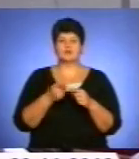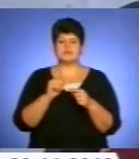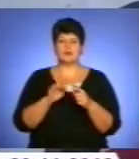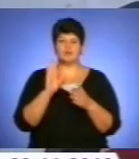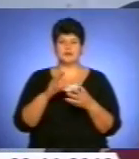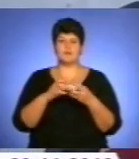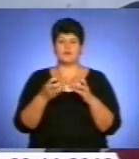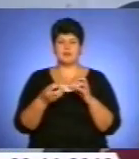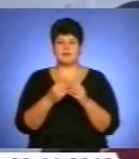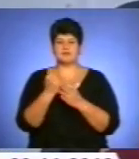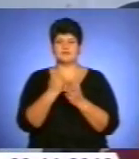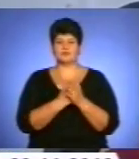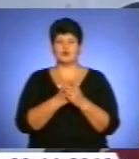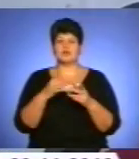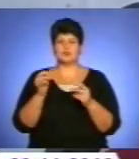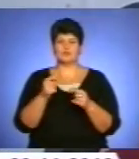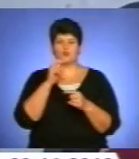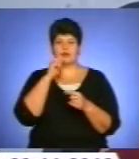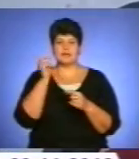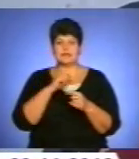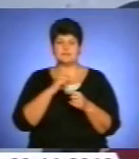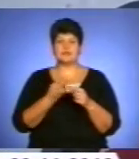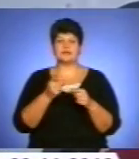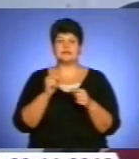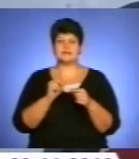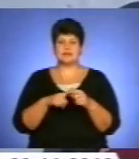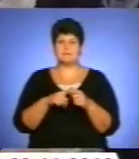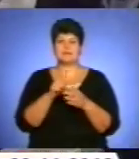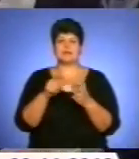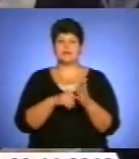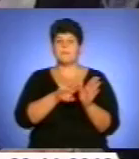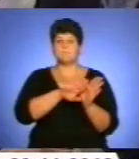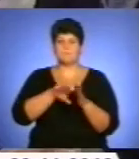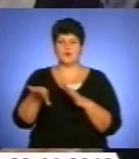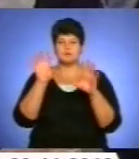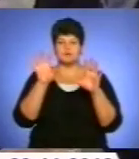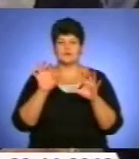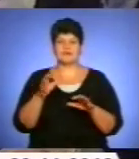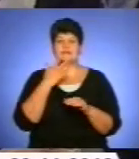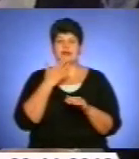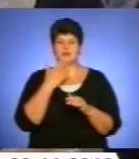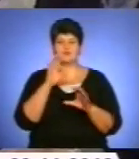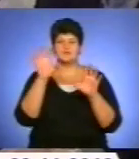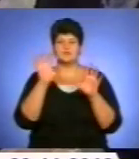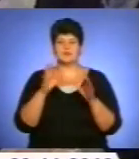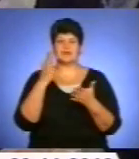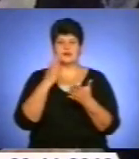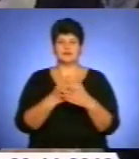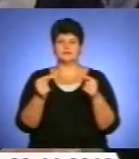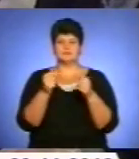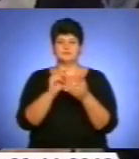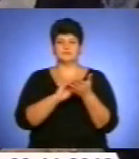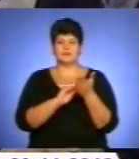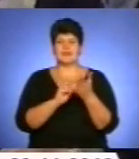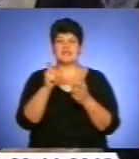країнами. Що ж до вступу в митний союз, віце-прем'єр вважається питання поза законом. Адже в національному законодавстві чітко визначена європейська